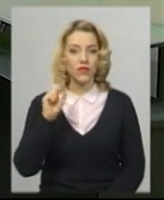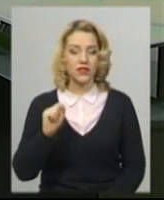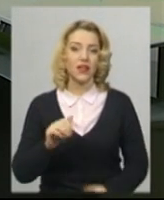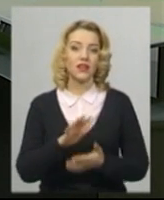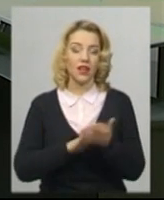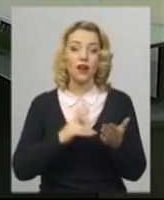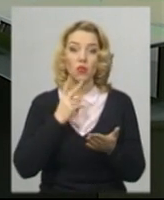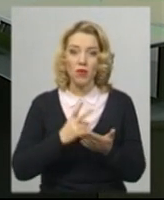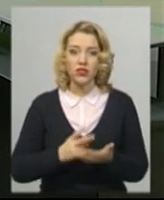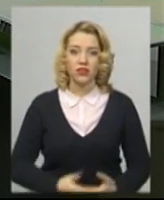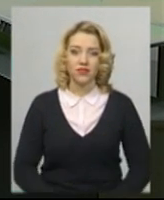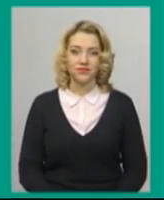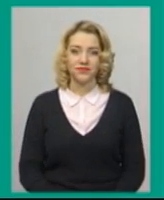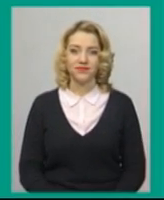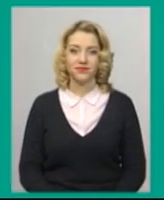Далі ви побачите.